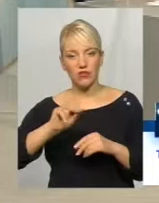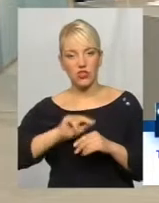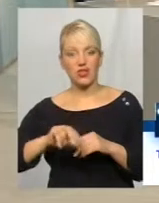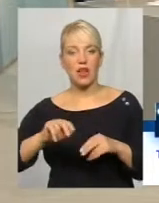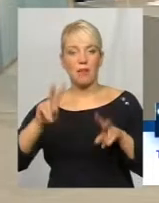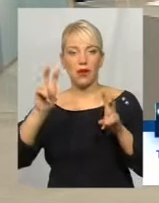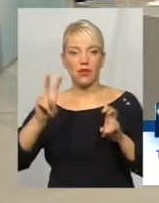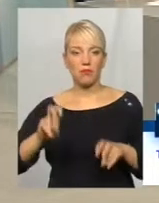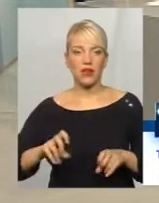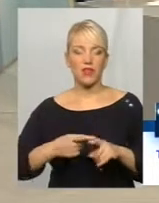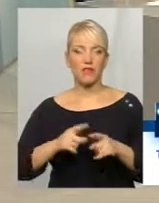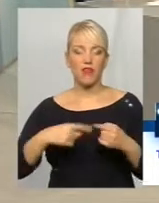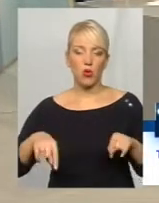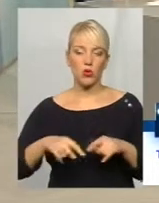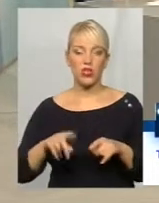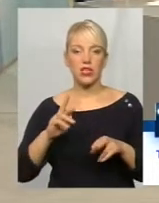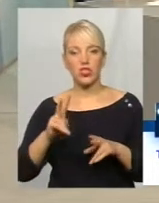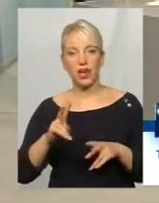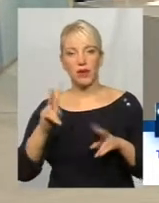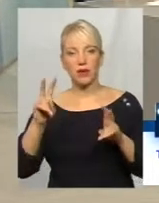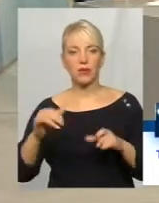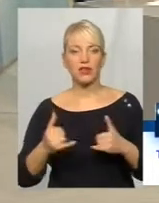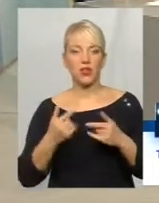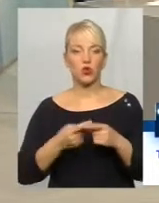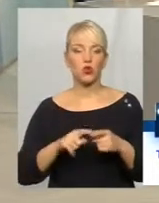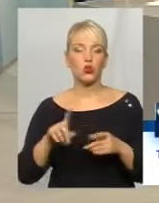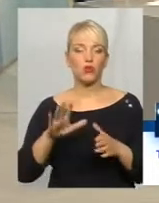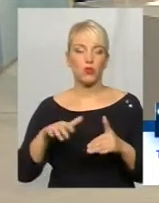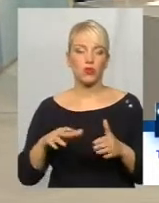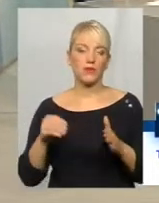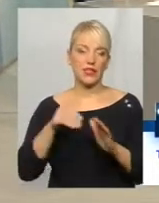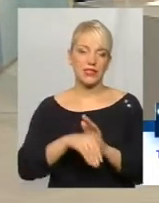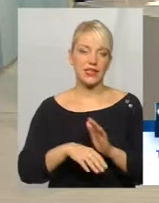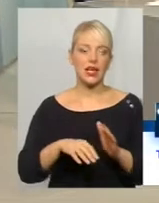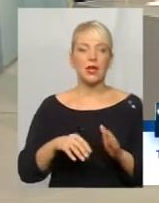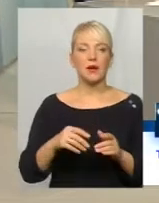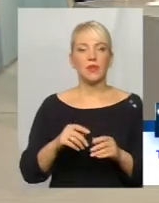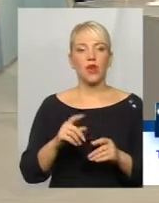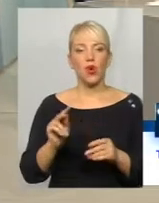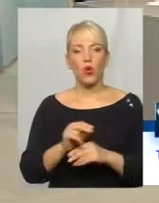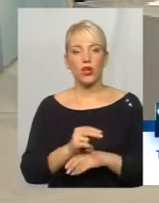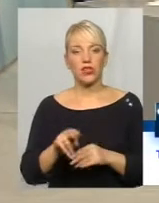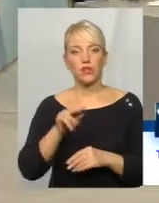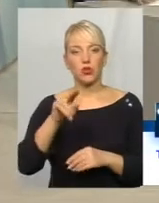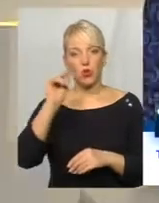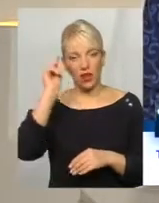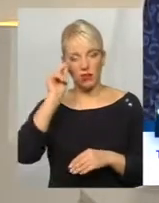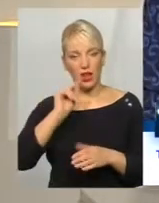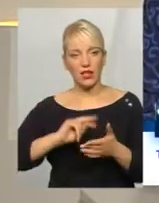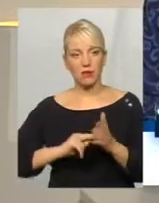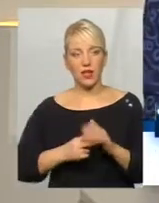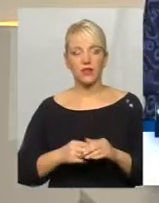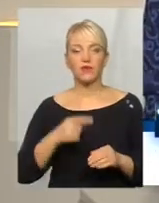факультативно, які вивчалися, чи як предмет, для того, щоб потім внести корективи до навчальних планів. Скажіть, будь ласка, а